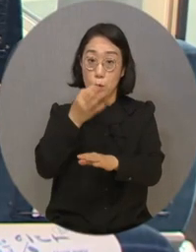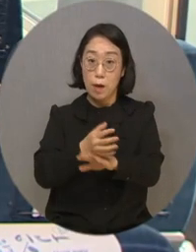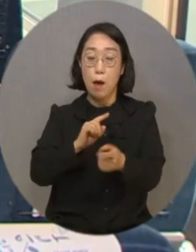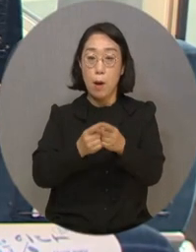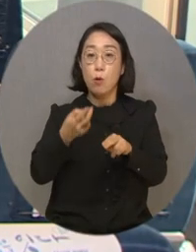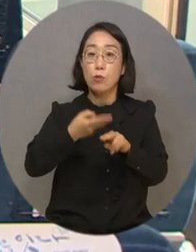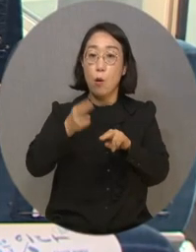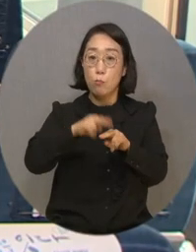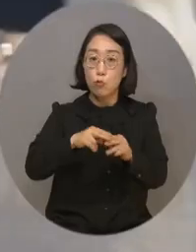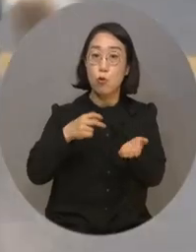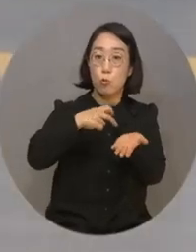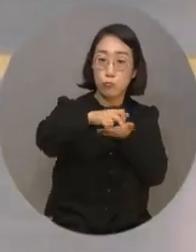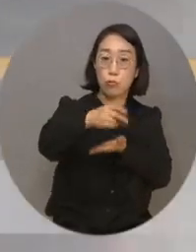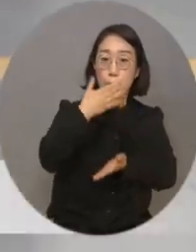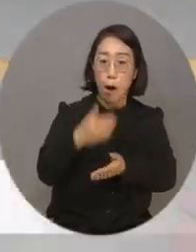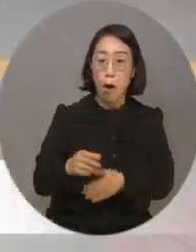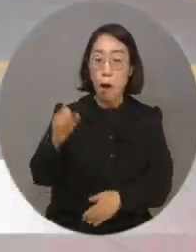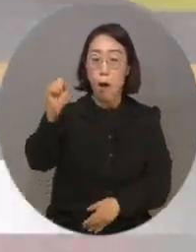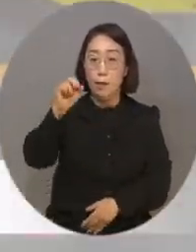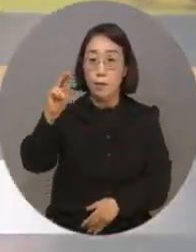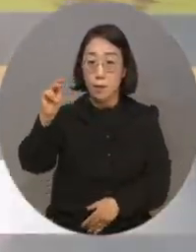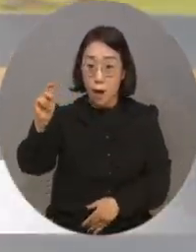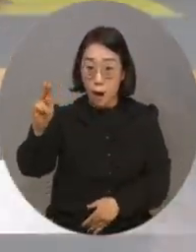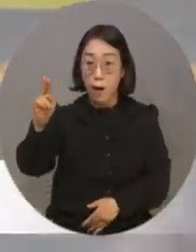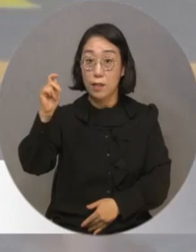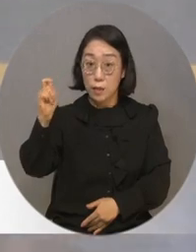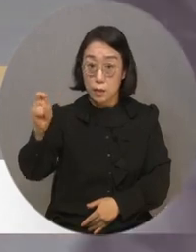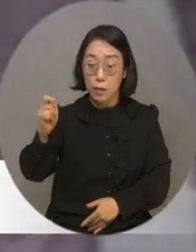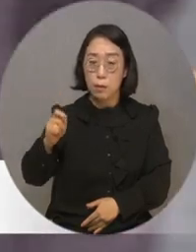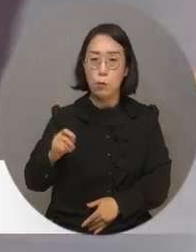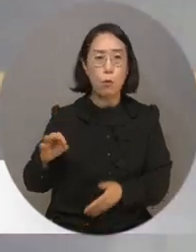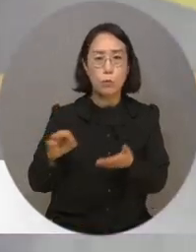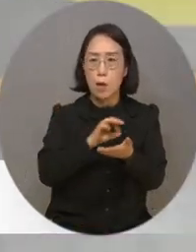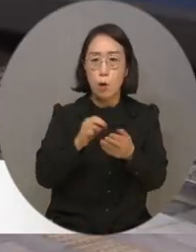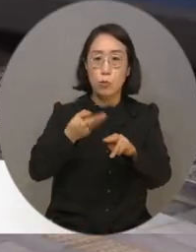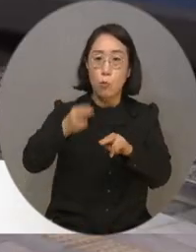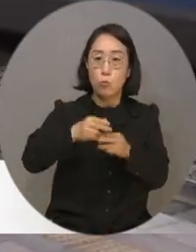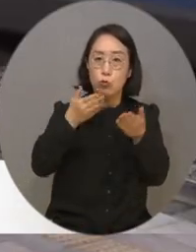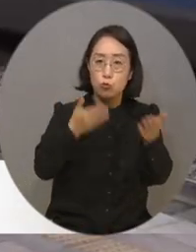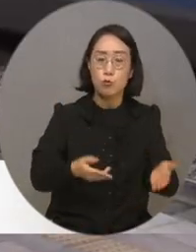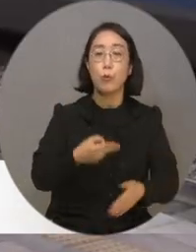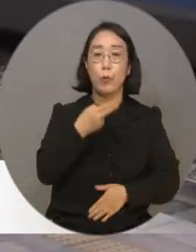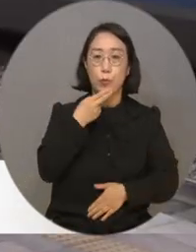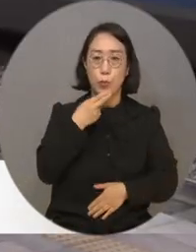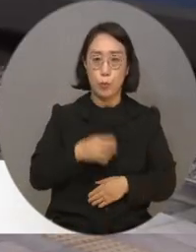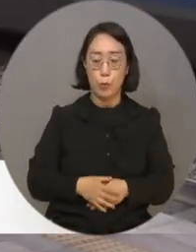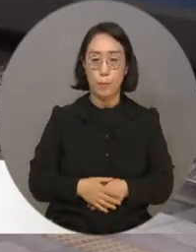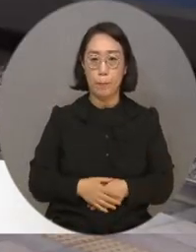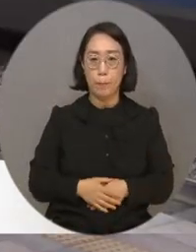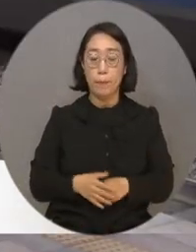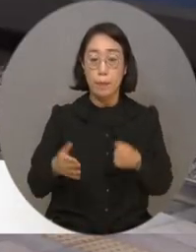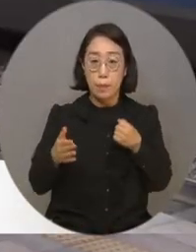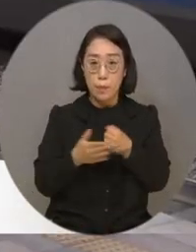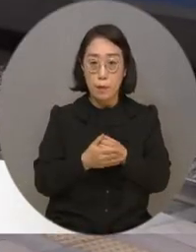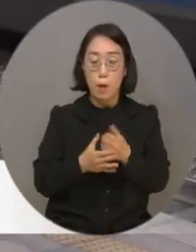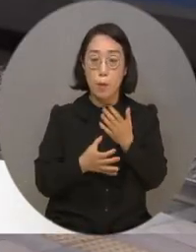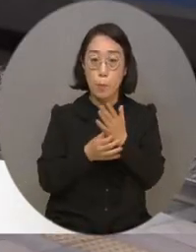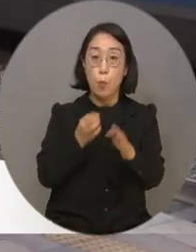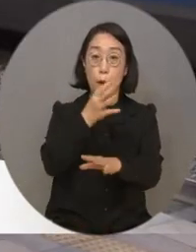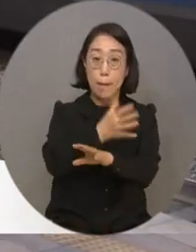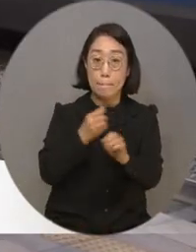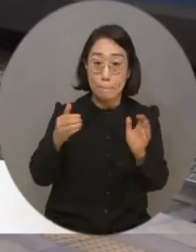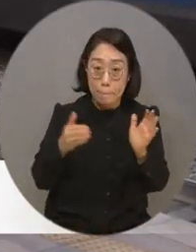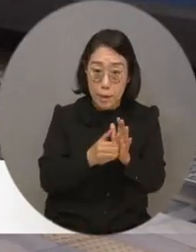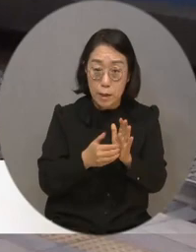선물할 수 있게 돼 있으나, SRT는 해당 기능을 사용할 수 없다는 문제가 있습니다. 어렵게 표 예매를